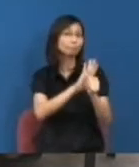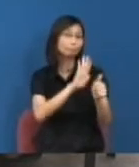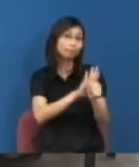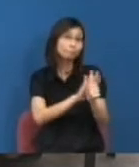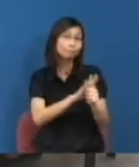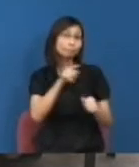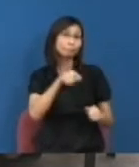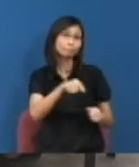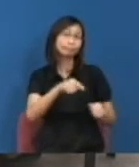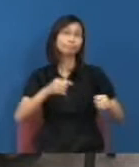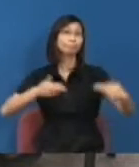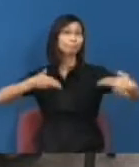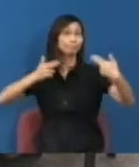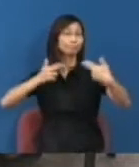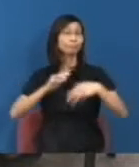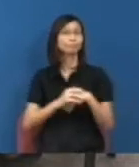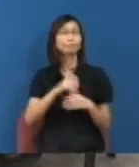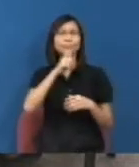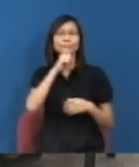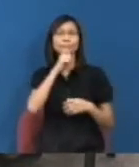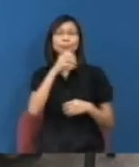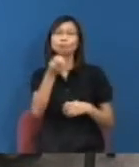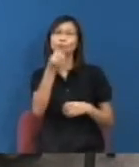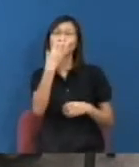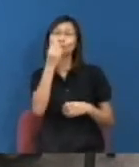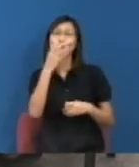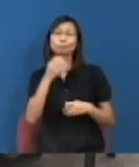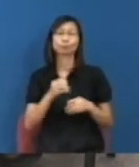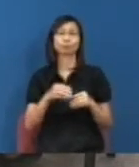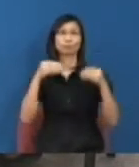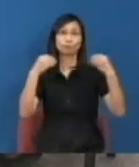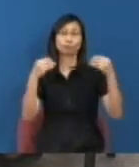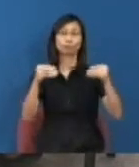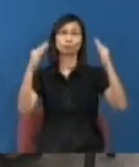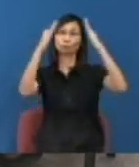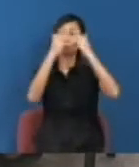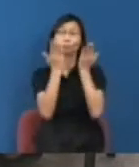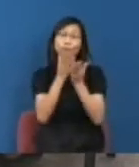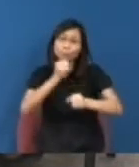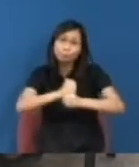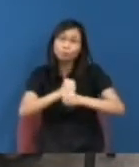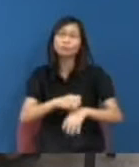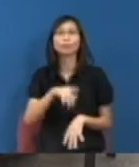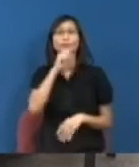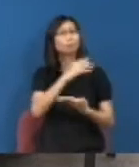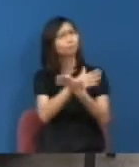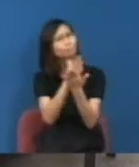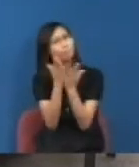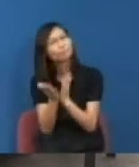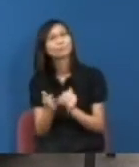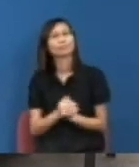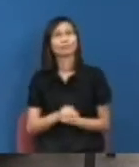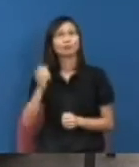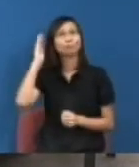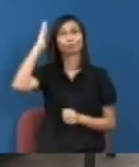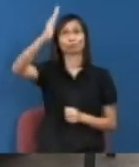的時候曾經在香港教育學院工作過當然其實中間一些恩怨情愁融後將來